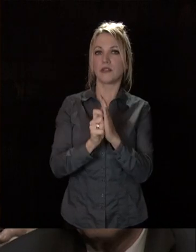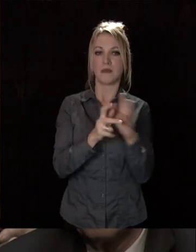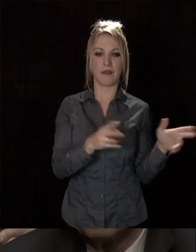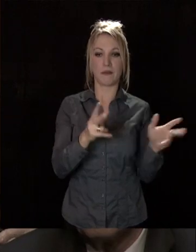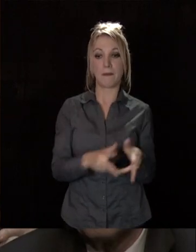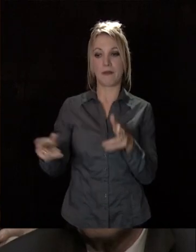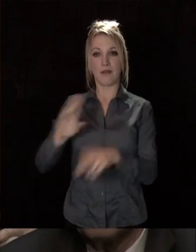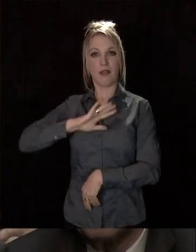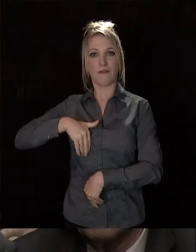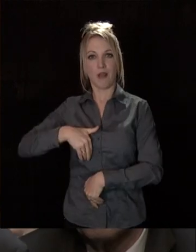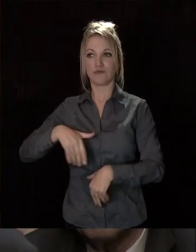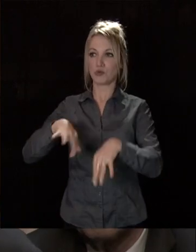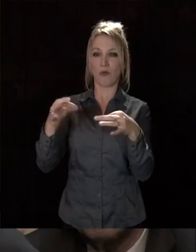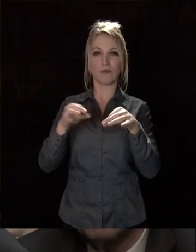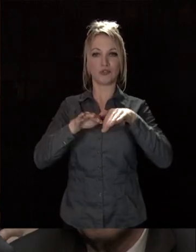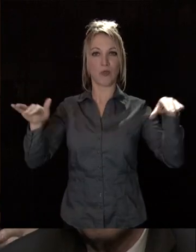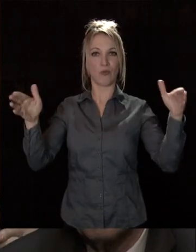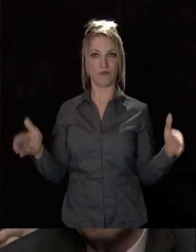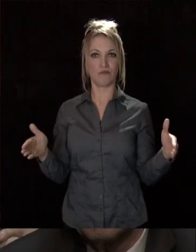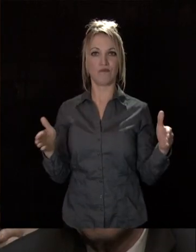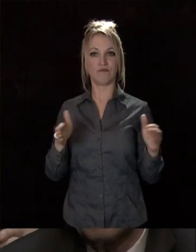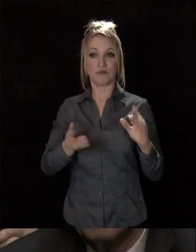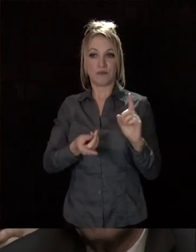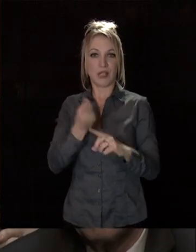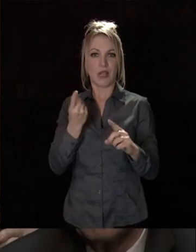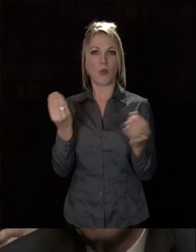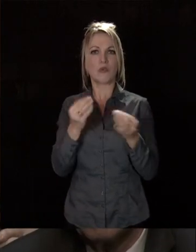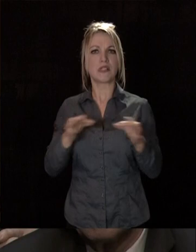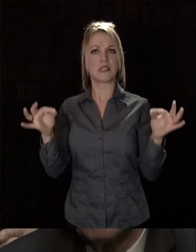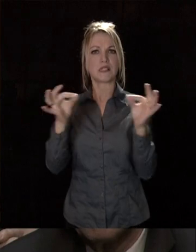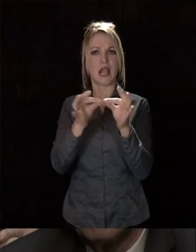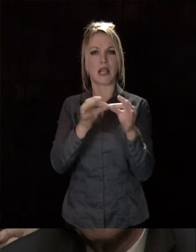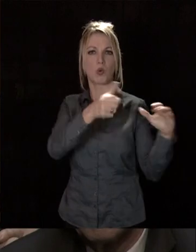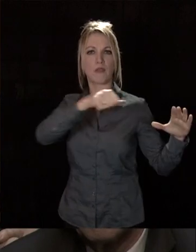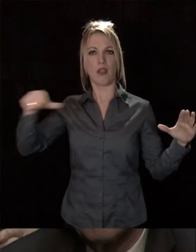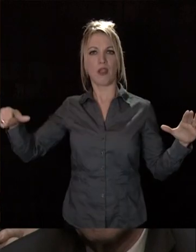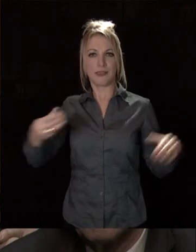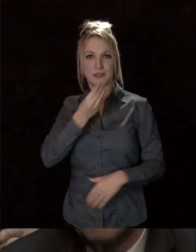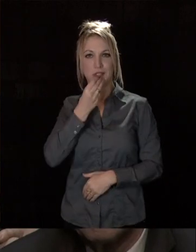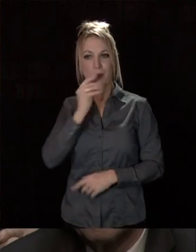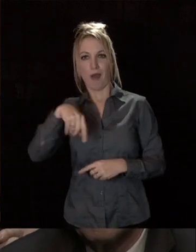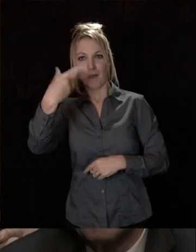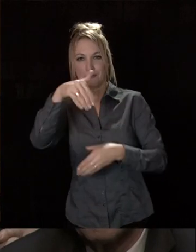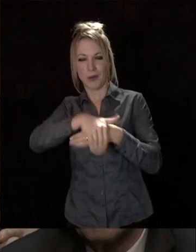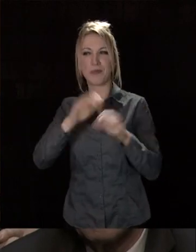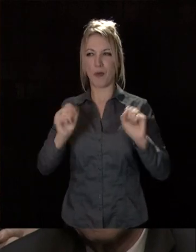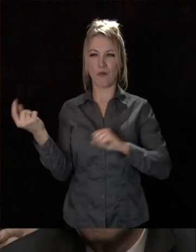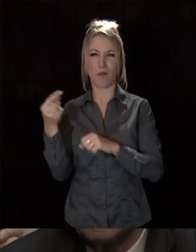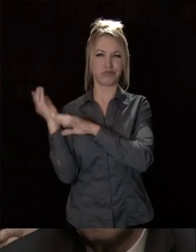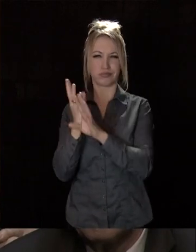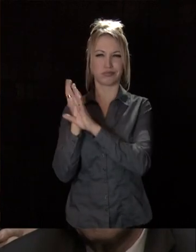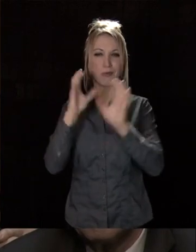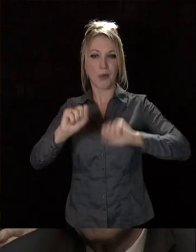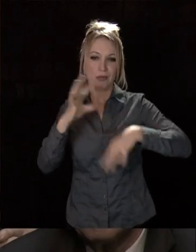de notre soirée un stand, un stand dédié dans la salle du cocktail dînatoire. Je vous invite nombreux à vous y rendre,